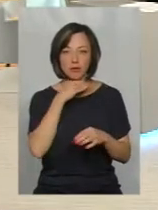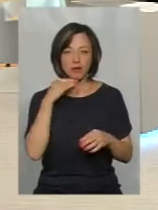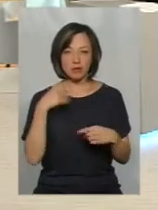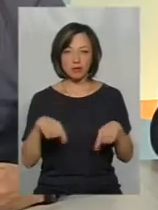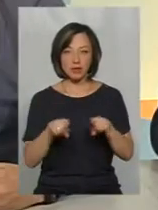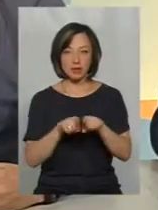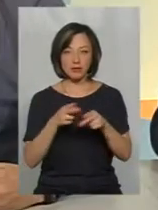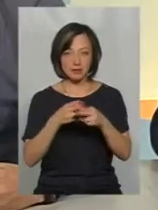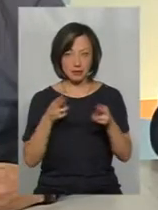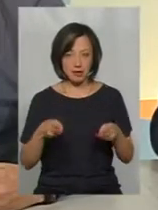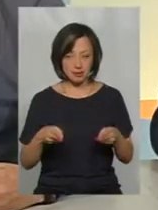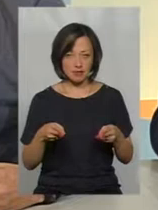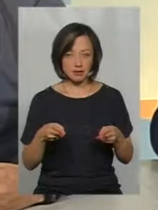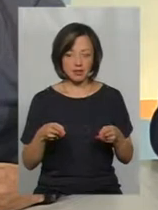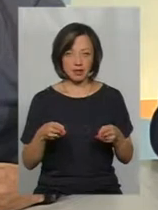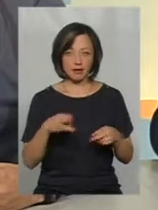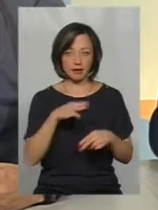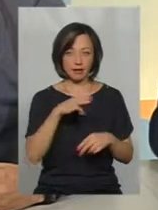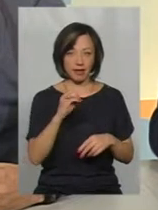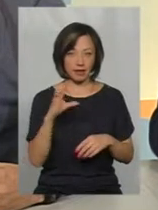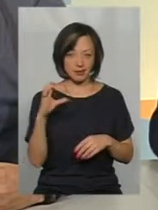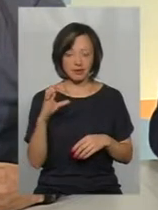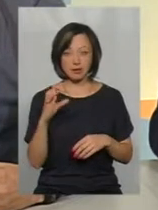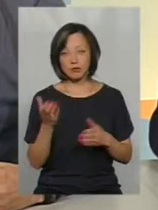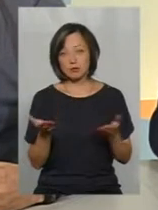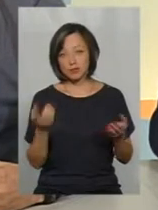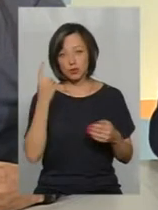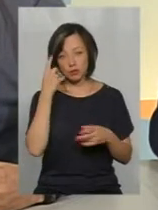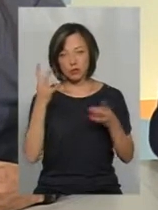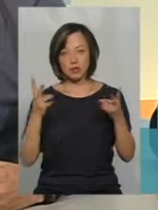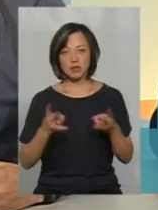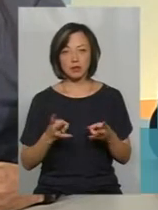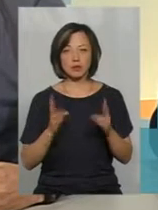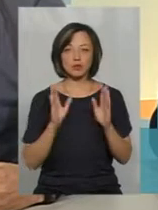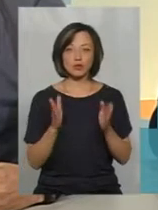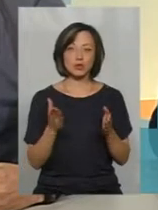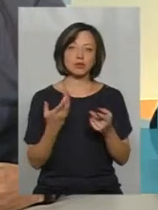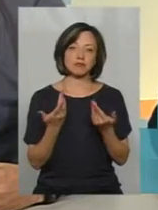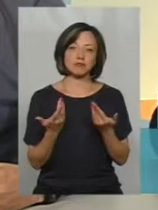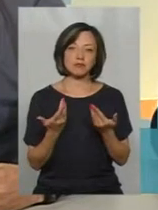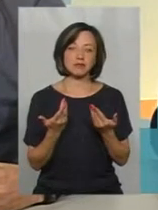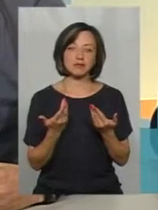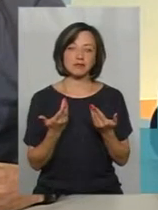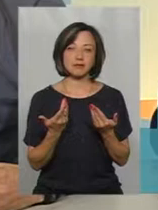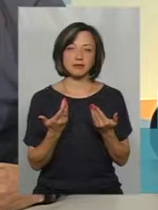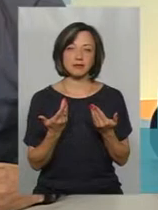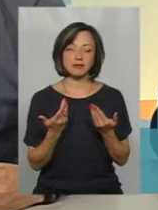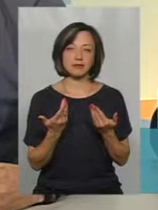ТЕЦ, ну, думаю, потрібно буде вже в